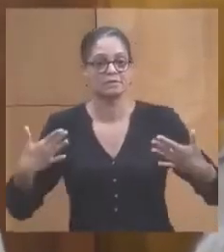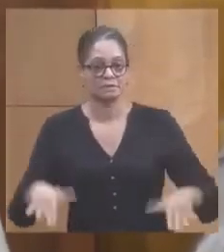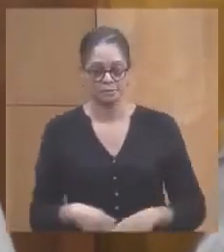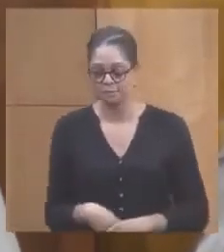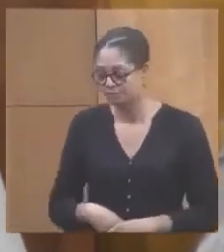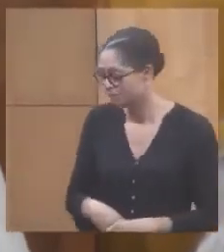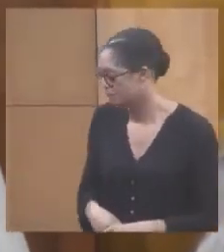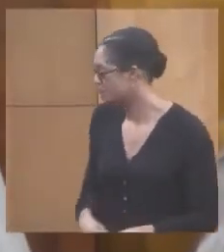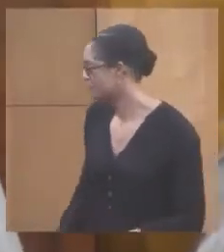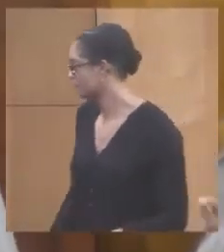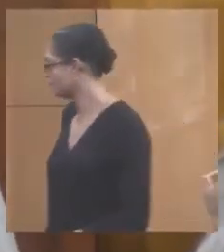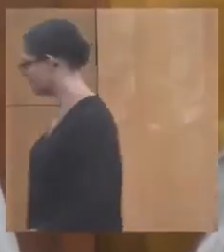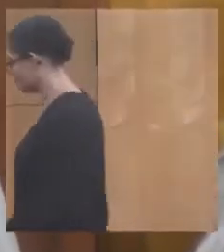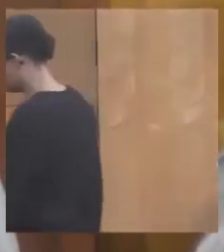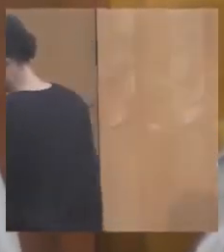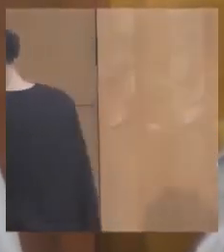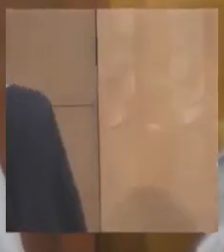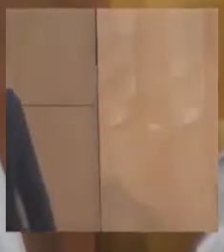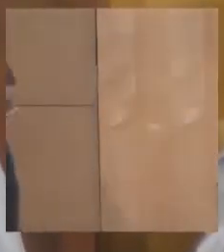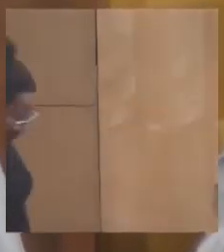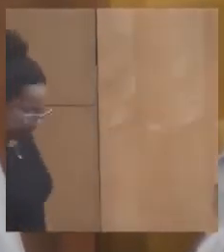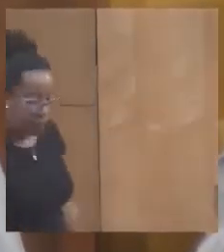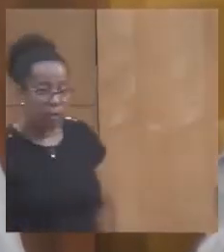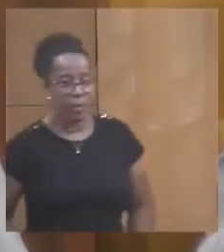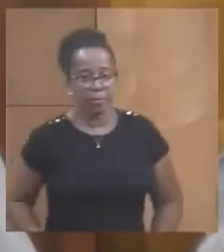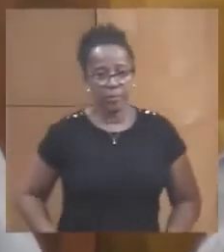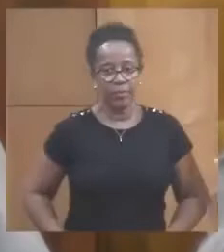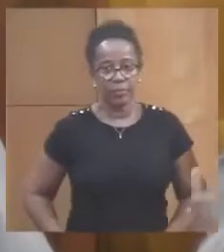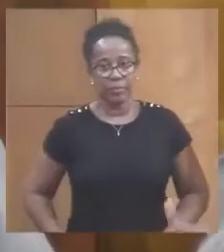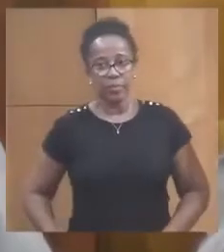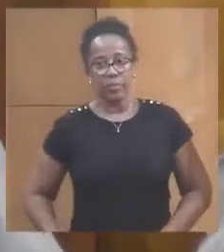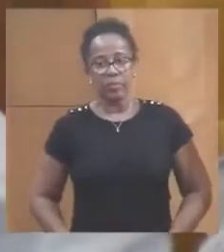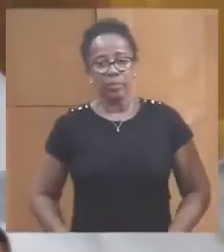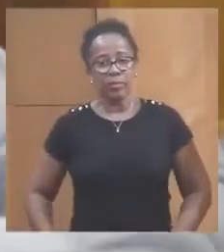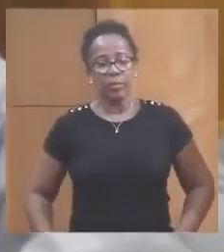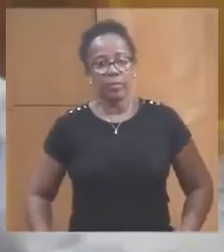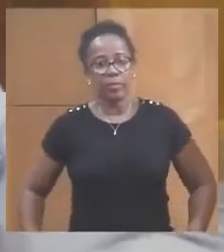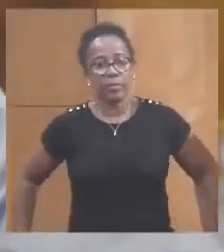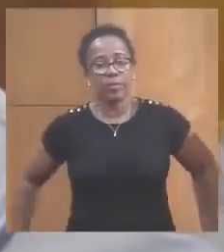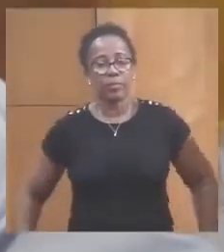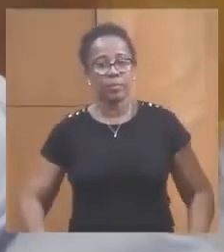Bien. Alors. Oui, collègue Adnet.